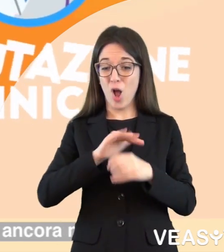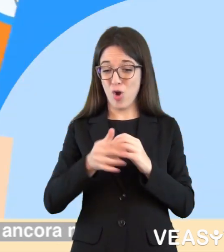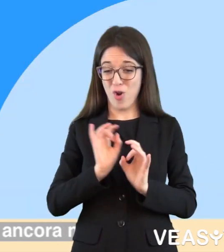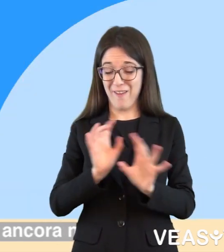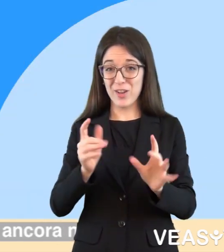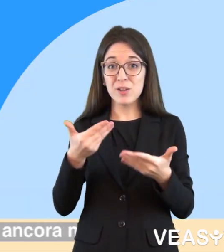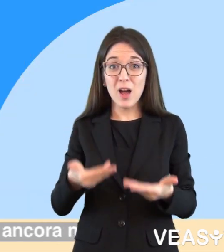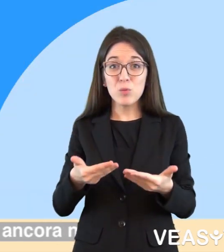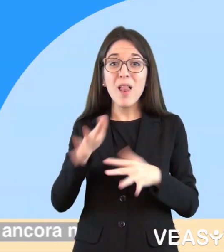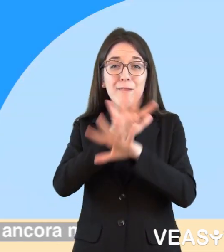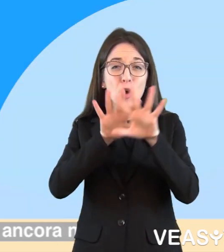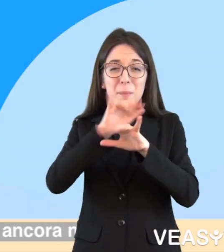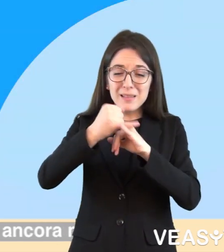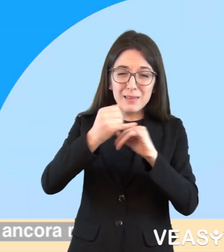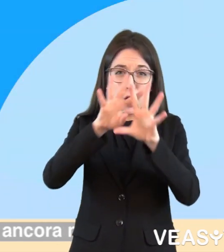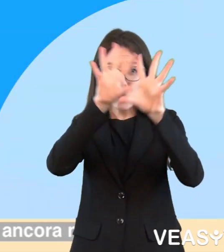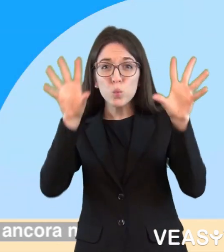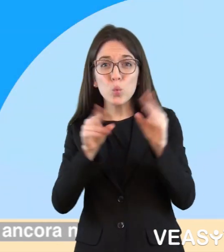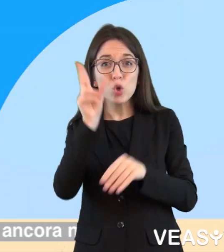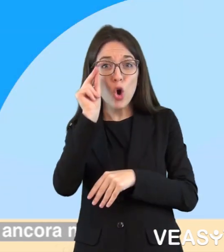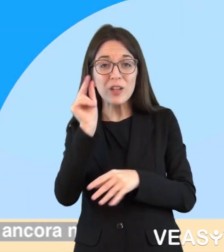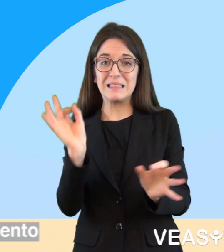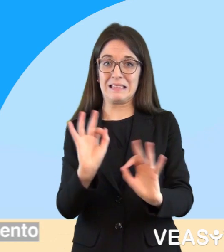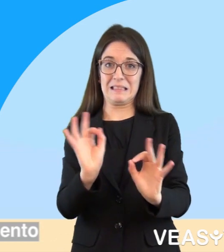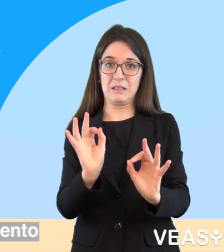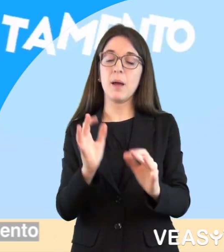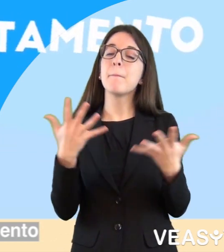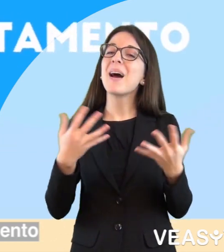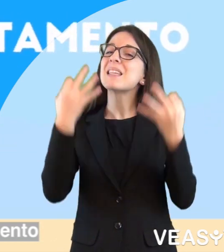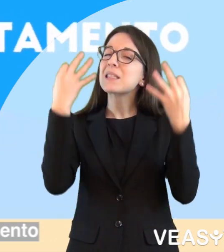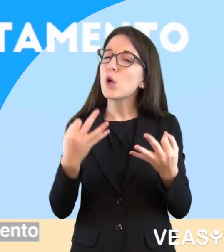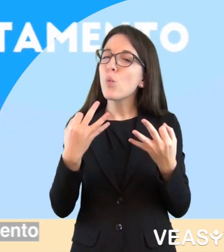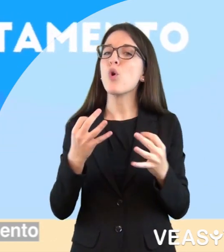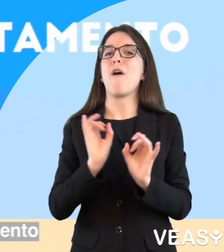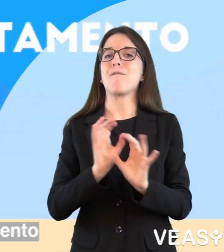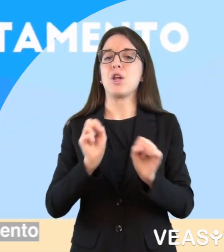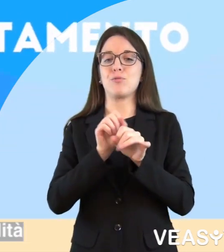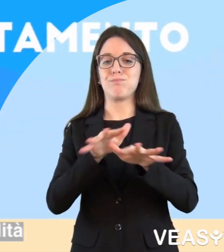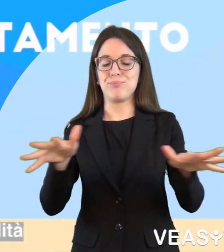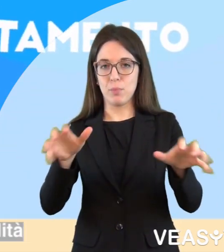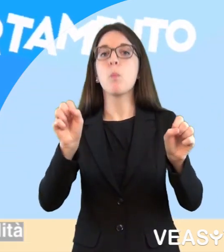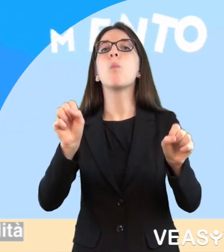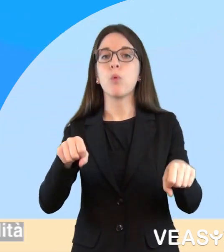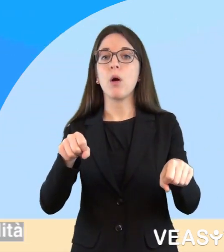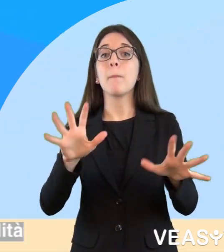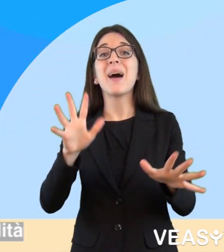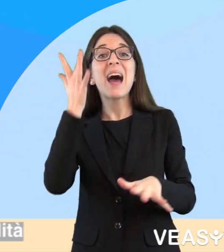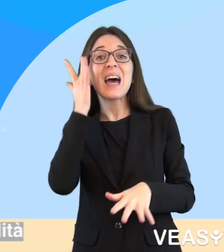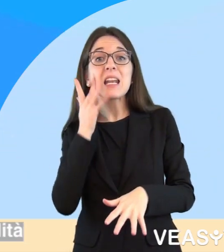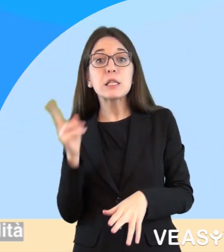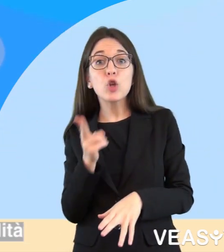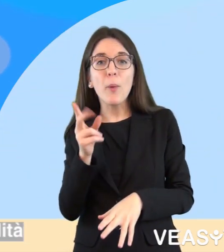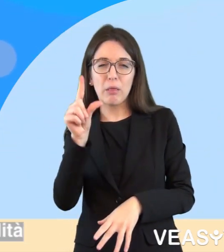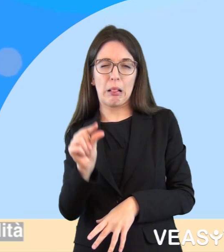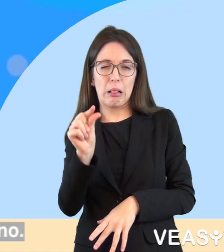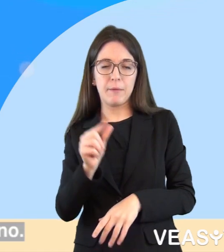Il nuovo coronavirus è un virus di cui non sono ancora note tutte le informazioni sul suo comportamento. È un virus contagioso